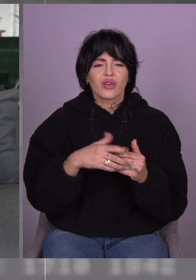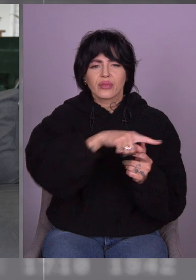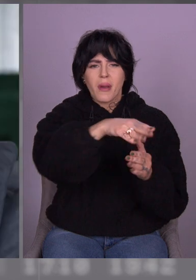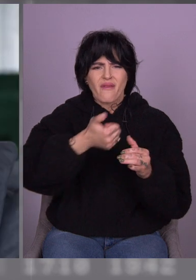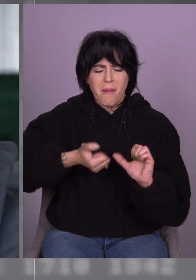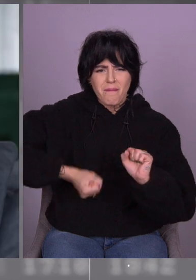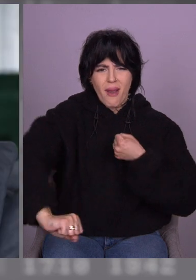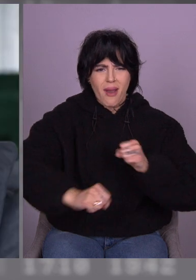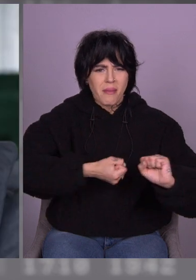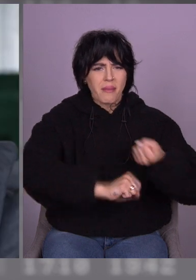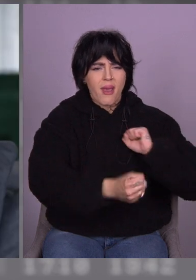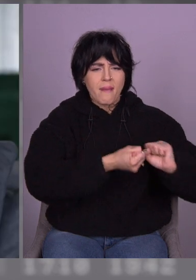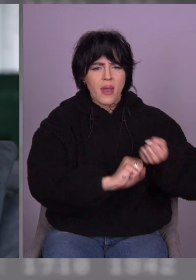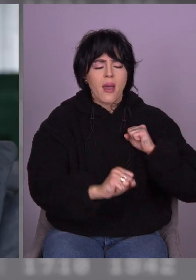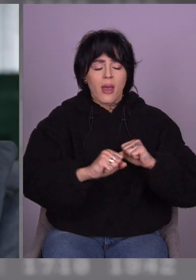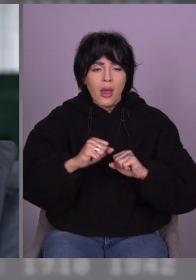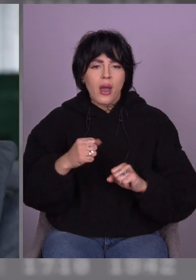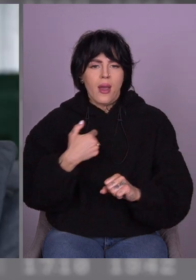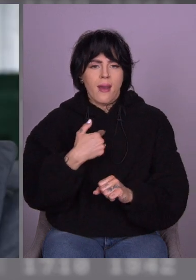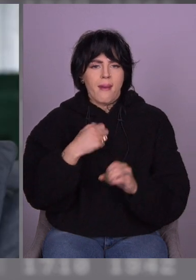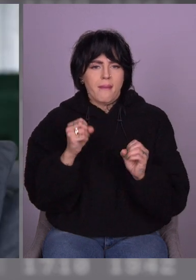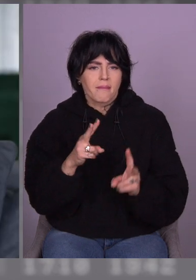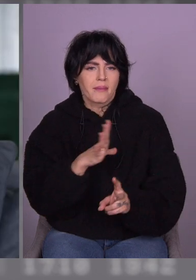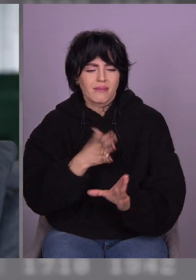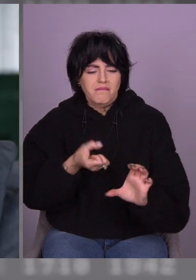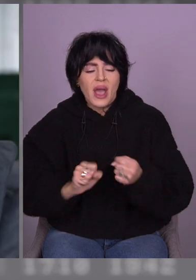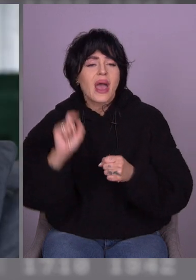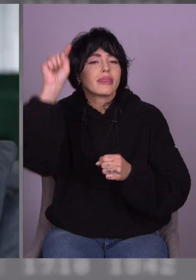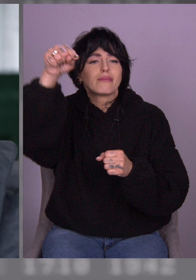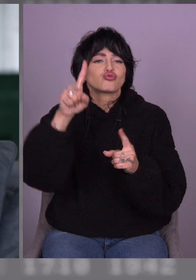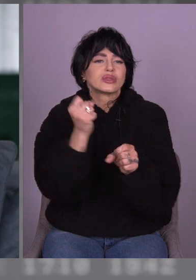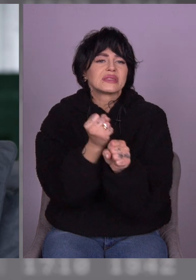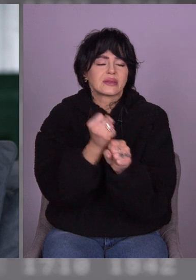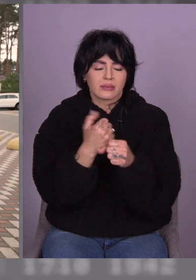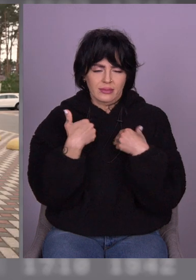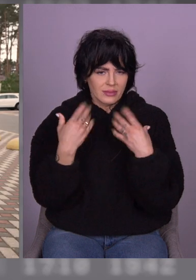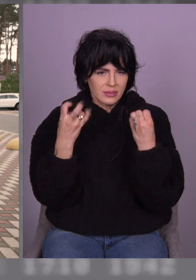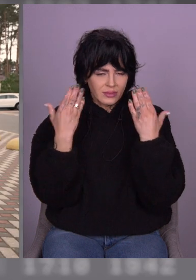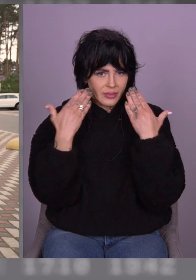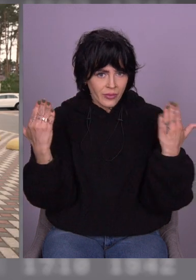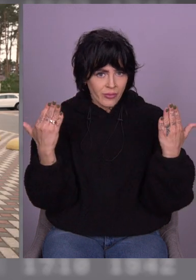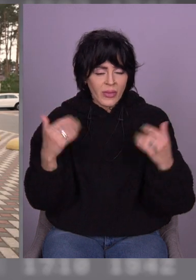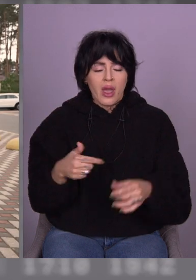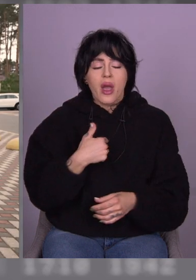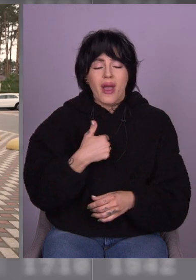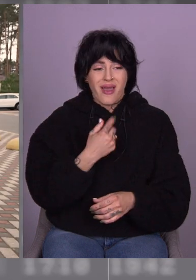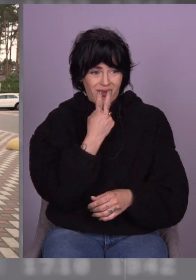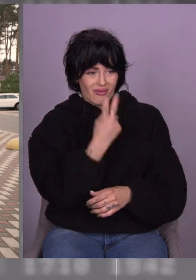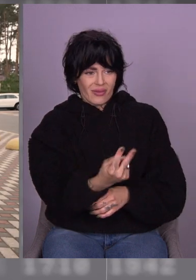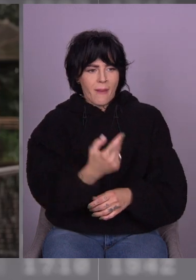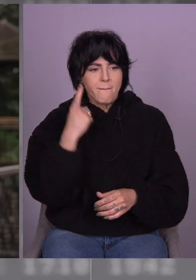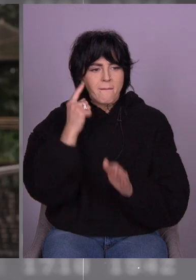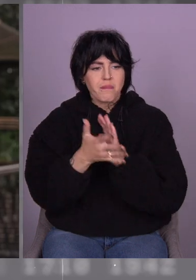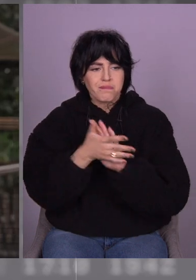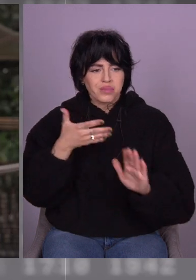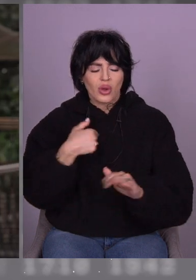просто виламали, зайшли, ну, там вже, що вони там робили, я не знаю. А я просто бачу, що діло йде так,